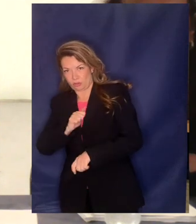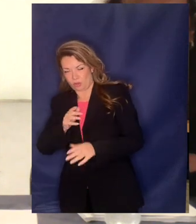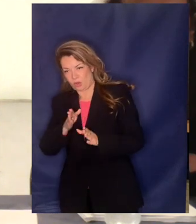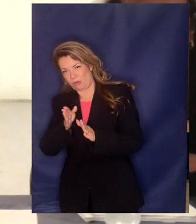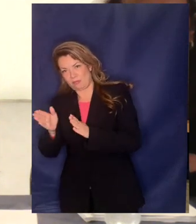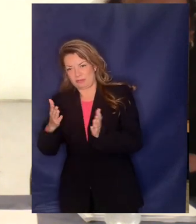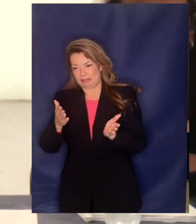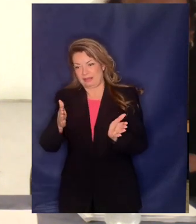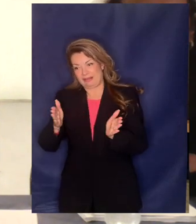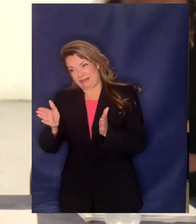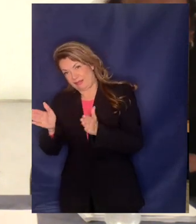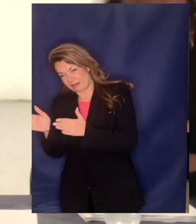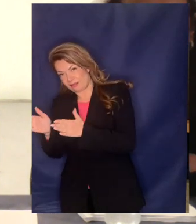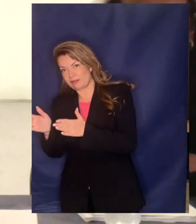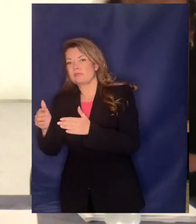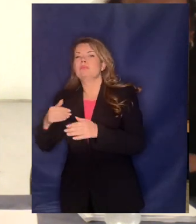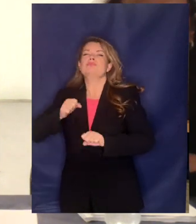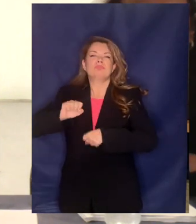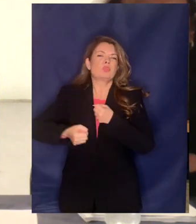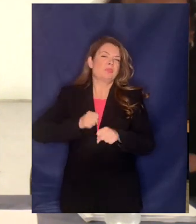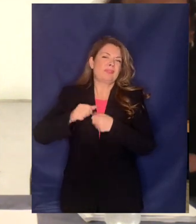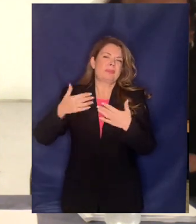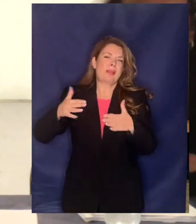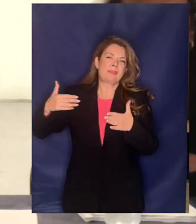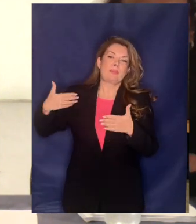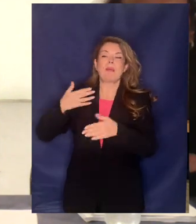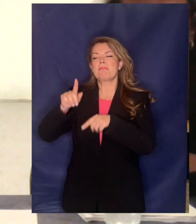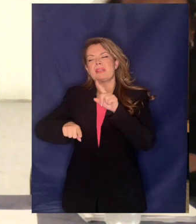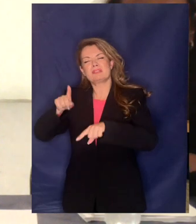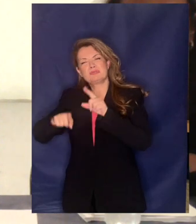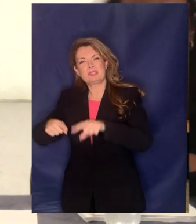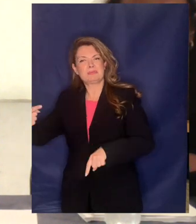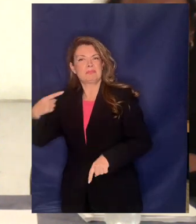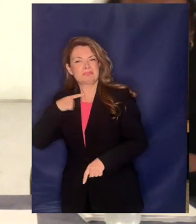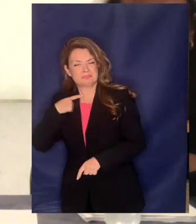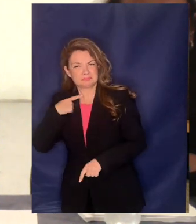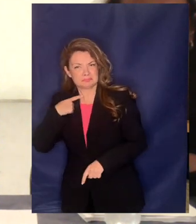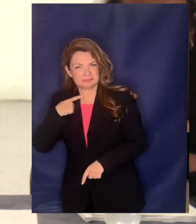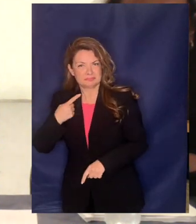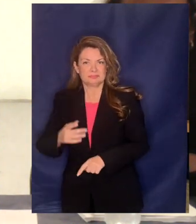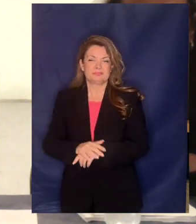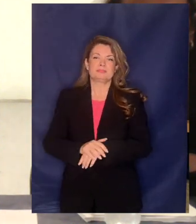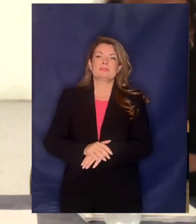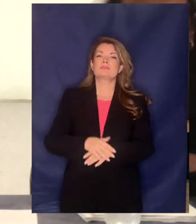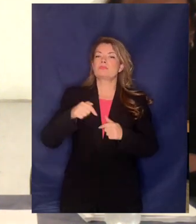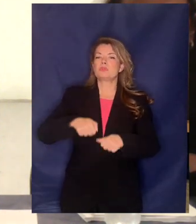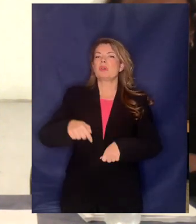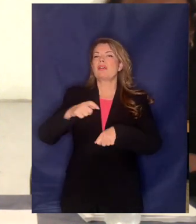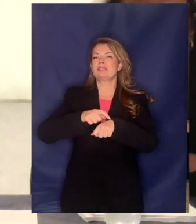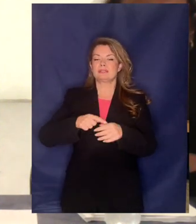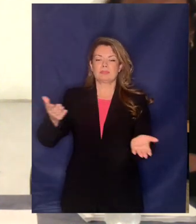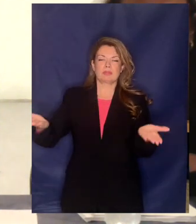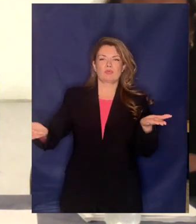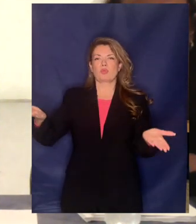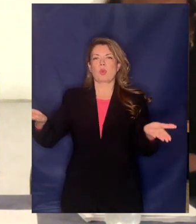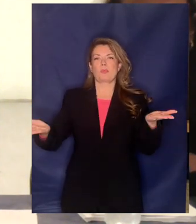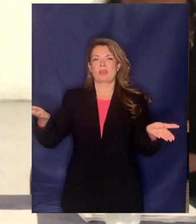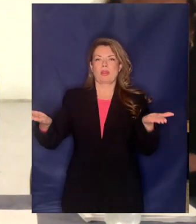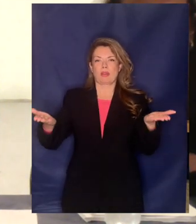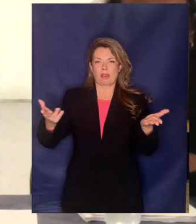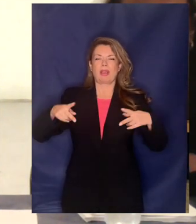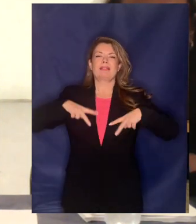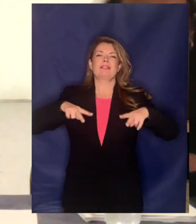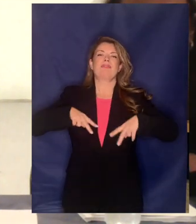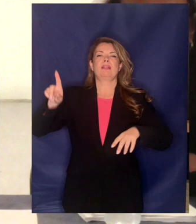έγιναν πολλές προσπάθειες κάποιες απέτυχαν τώρα είμαστε σε μια ισορροπία που η